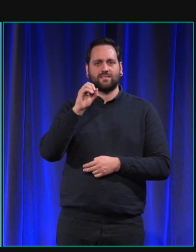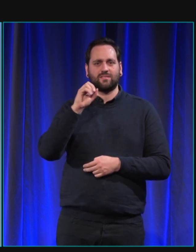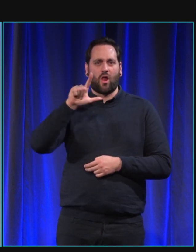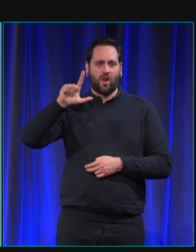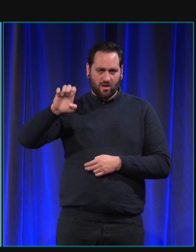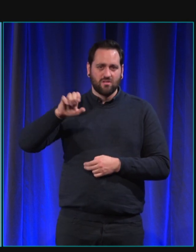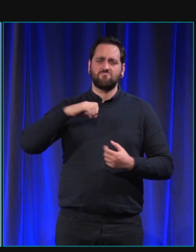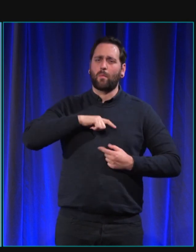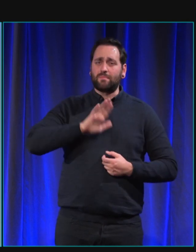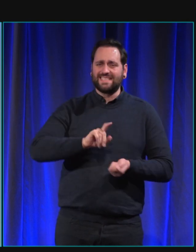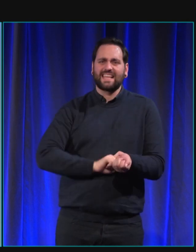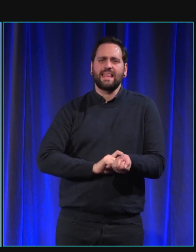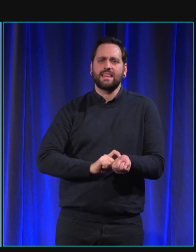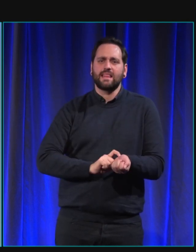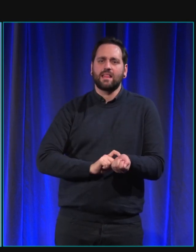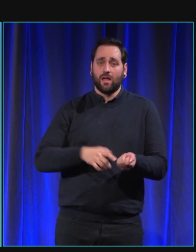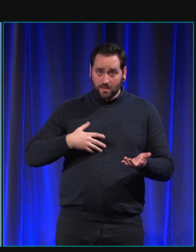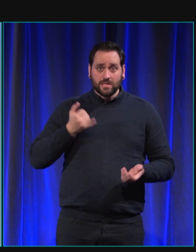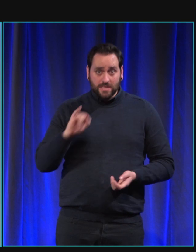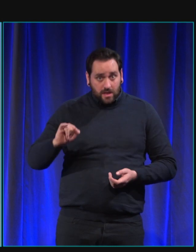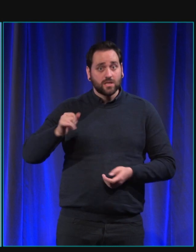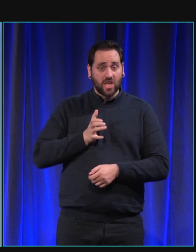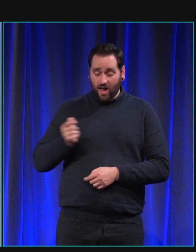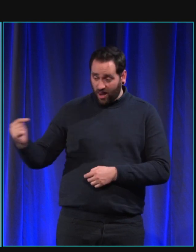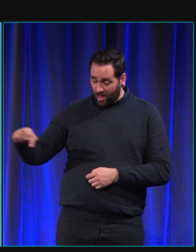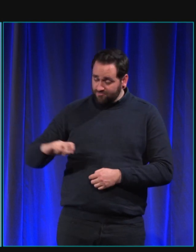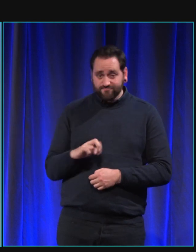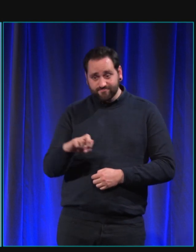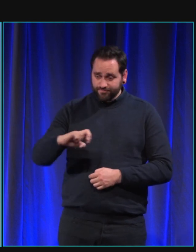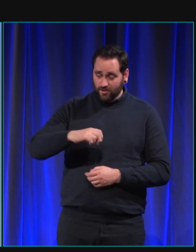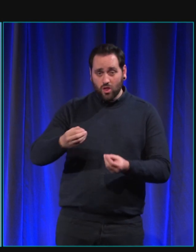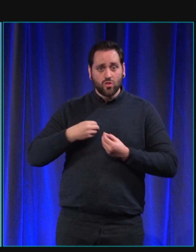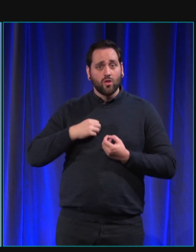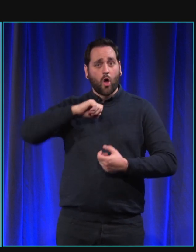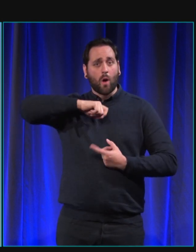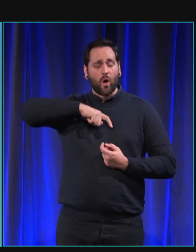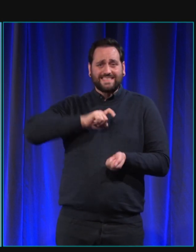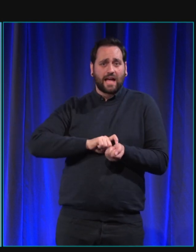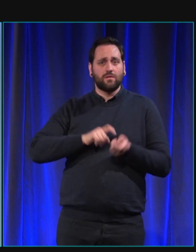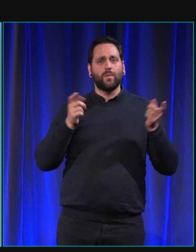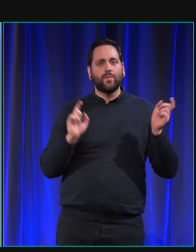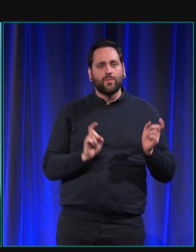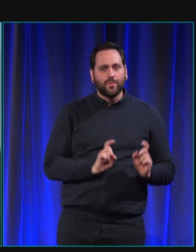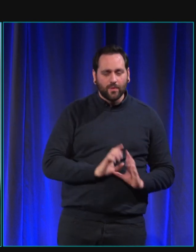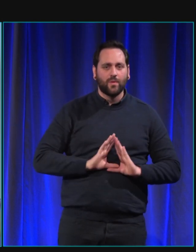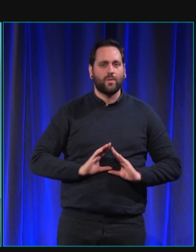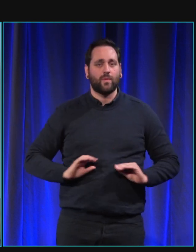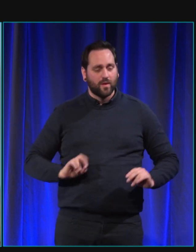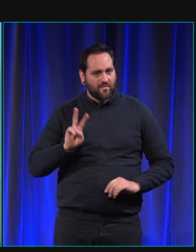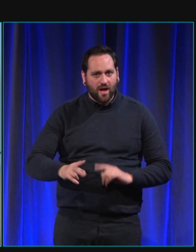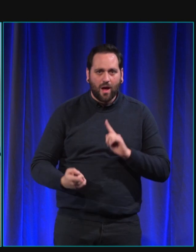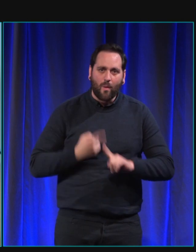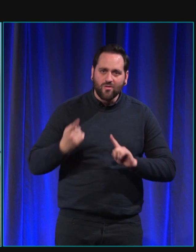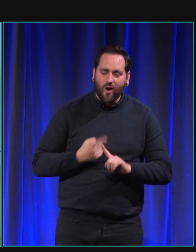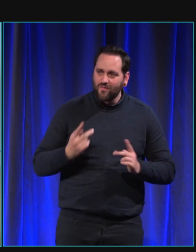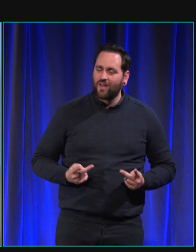chronique, selon nos événements de vie. Et c'est très important que le chien diminue cette hormone puisque